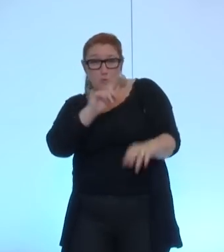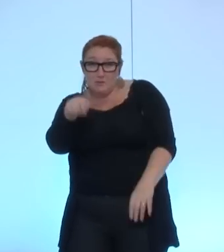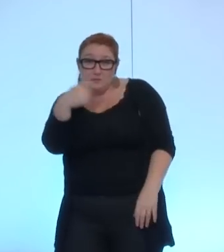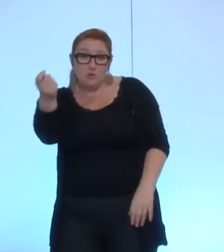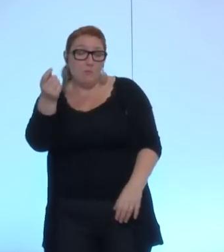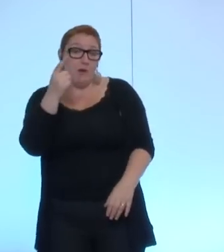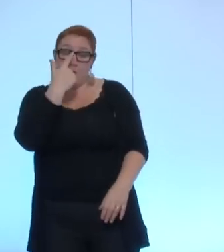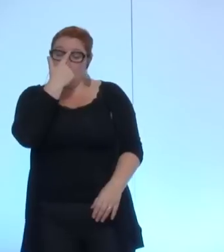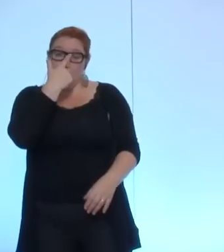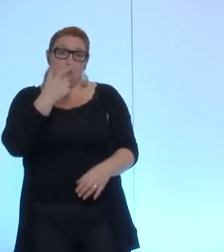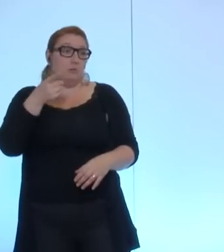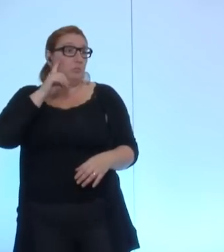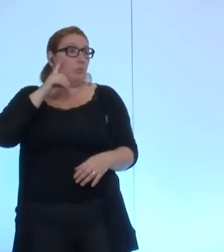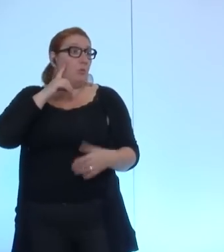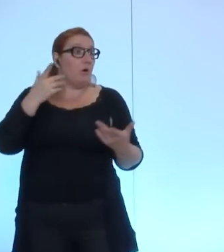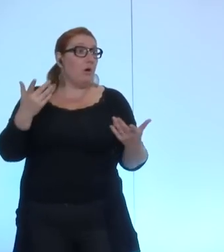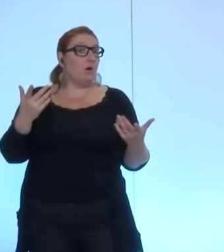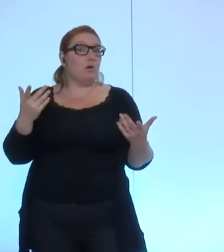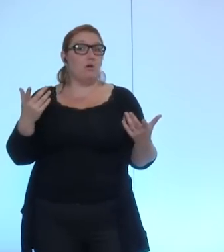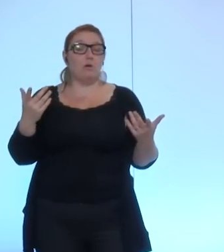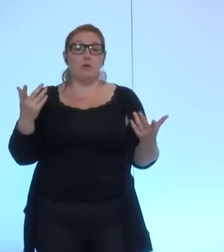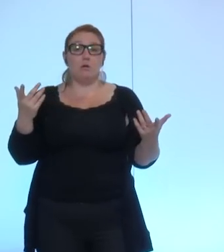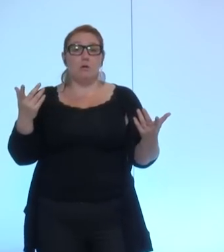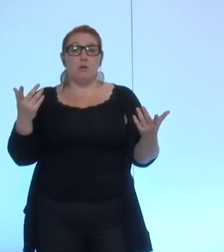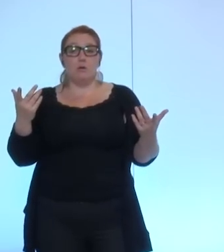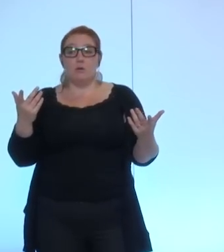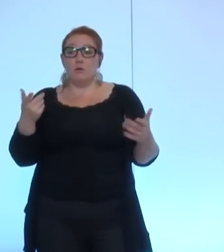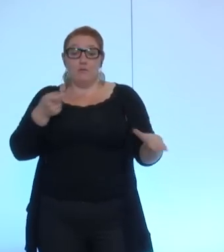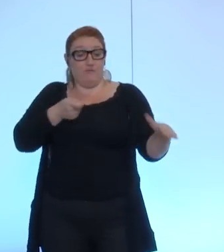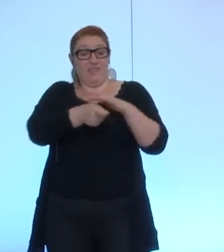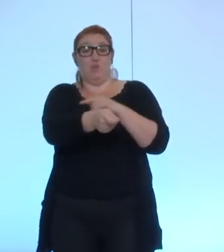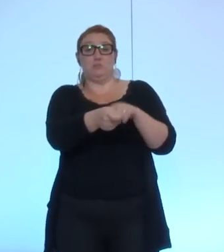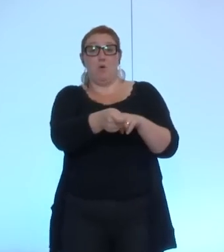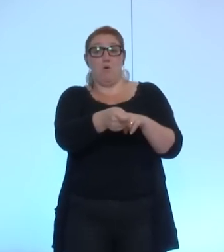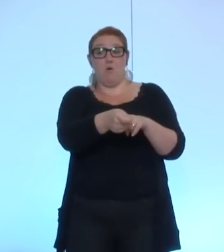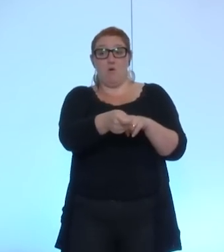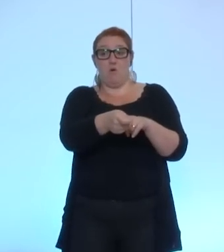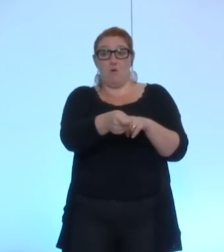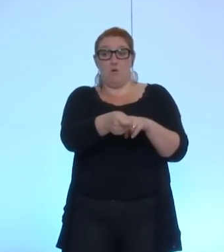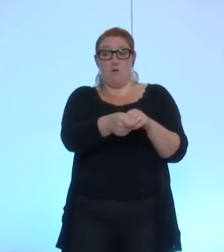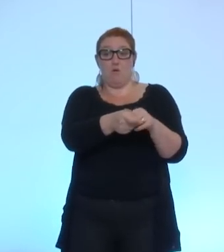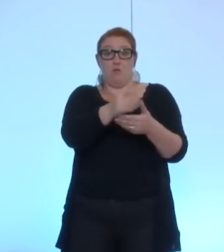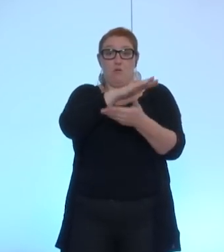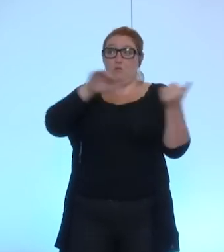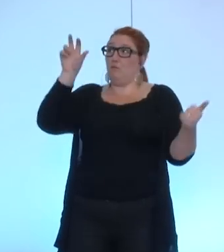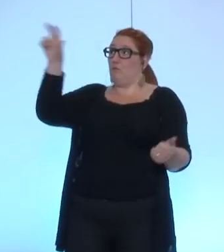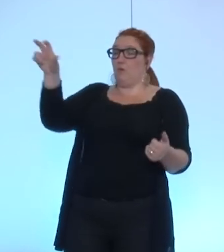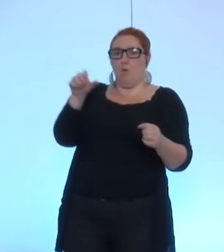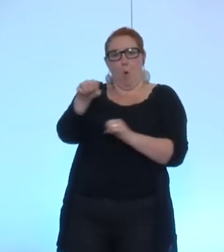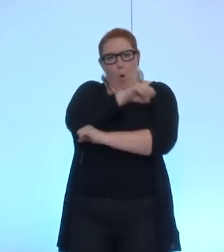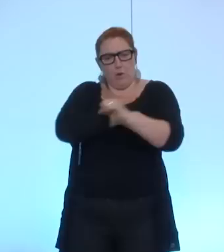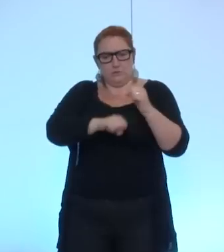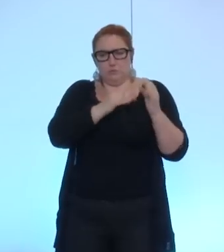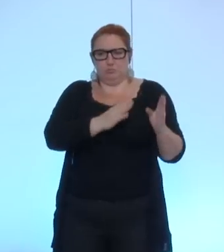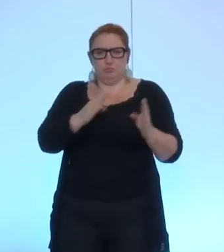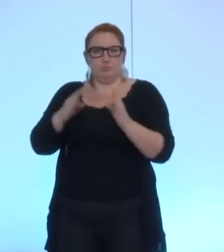tuyautage le fait que on fait passer ces financements de la façon la plus organisée possible donc